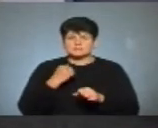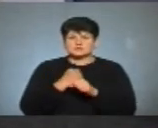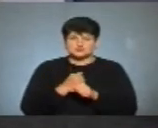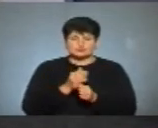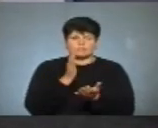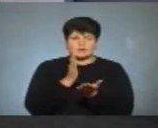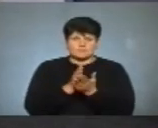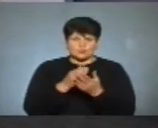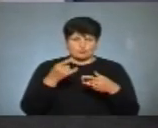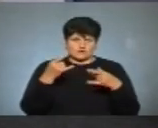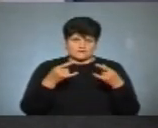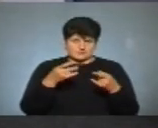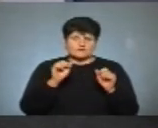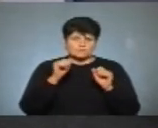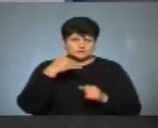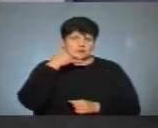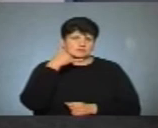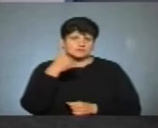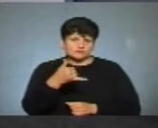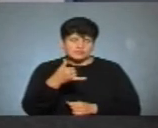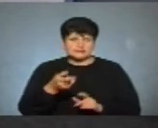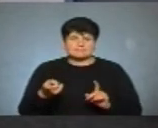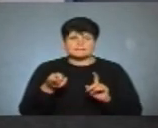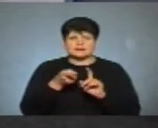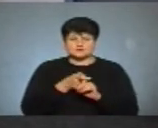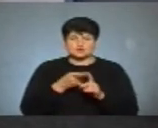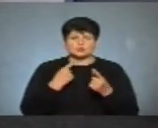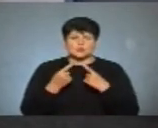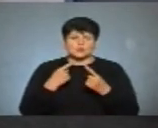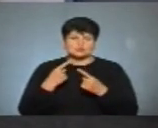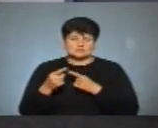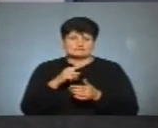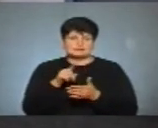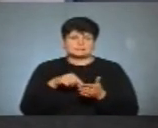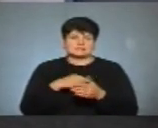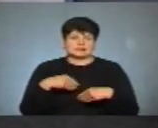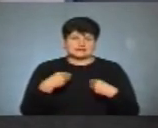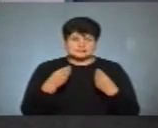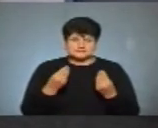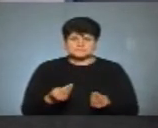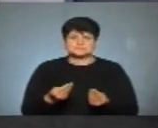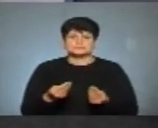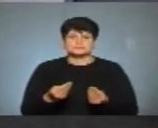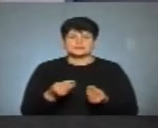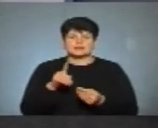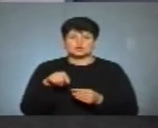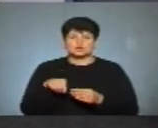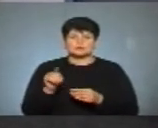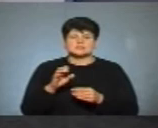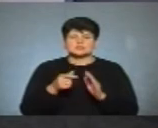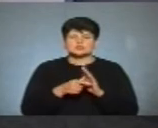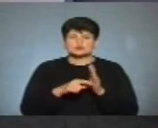прямому ефірі. Ви до нас можете телефонувати і приєднуватися до розмови, ставити свої запитання кандидатам. Номер студії